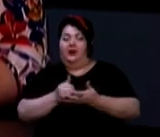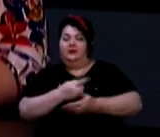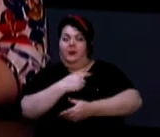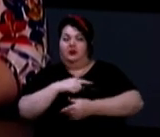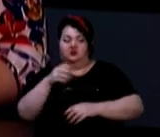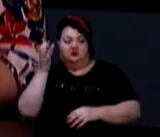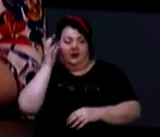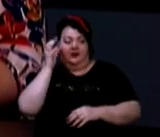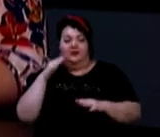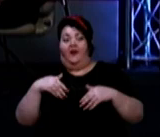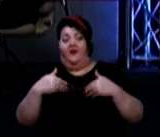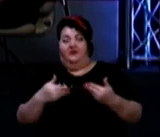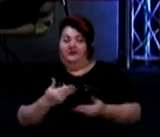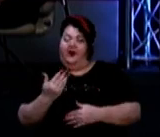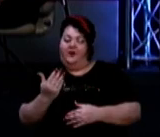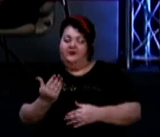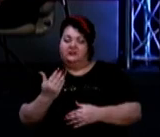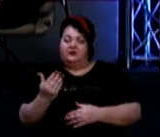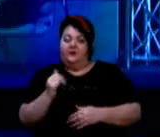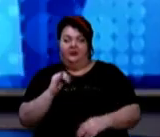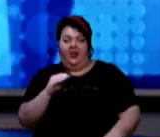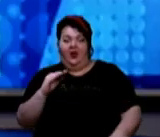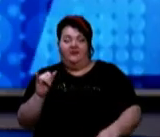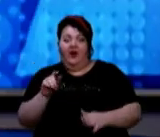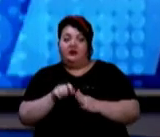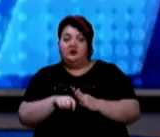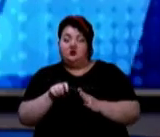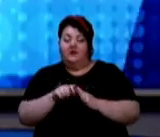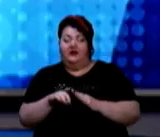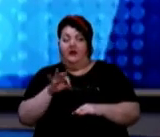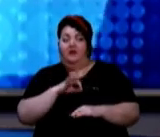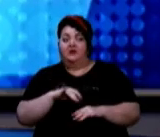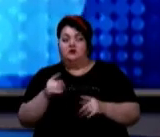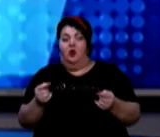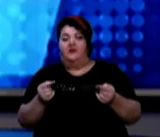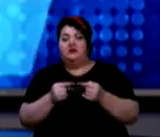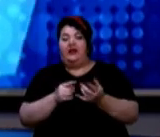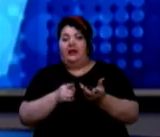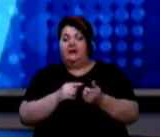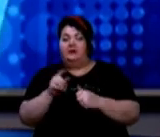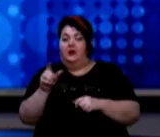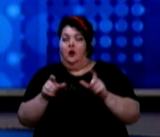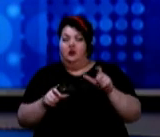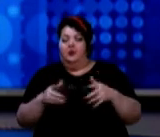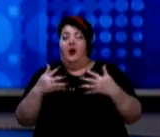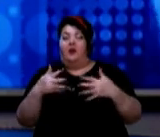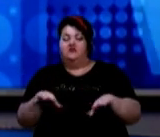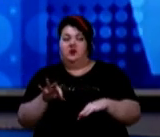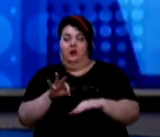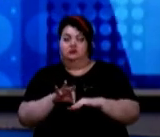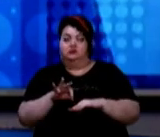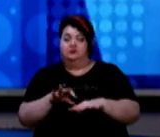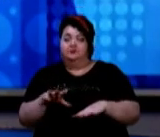наук. Вітаю. Вітаю вас. ІФА-тестування використовуватимуть, щоб визначити кількість осіб, які вже перехворіли на